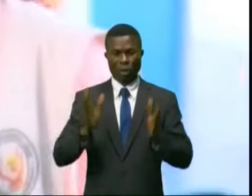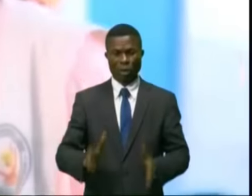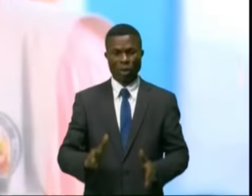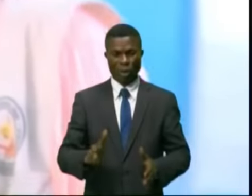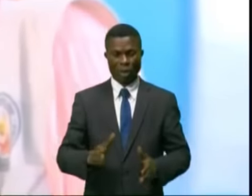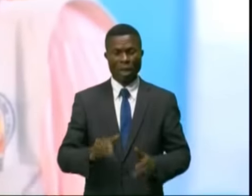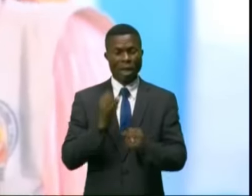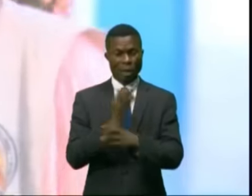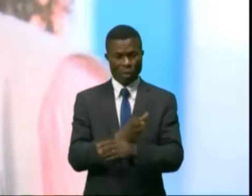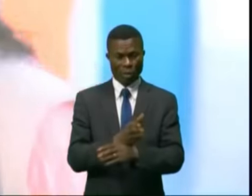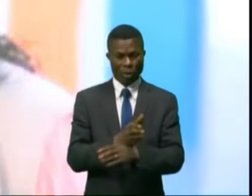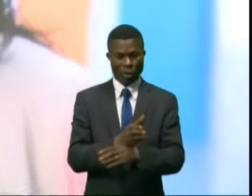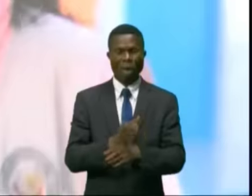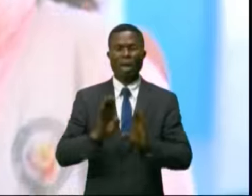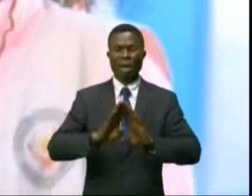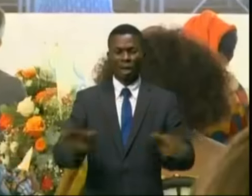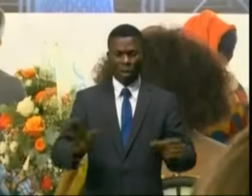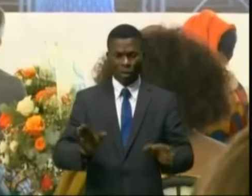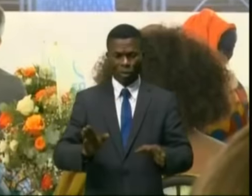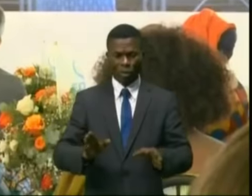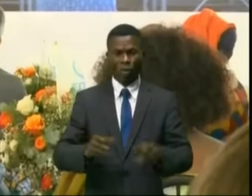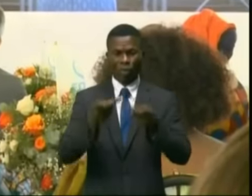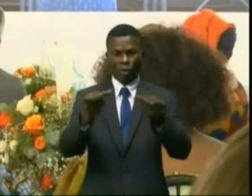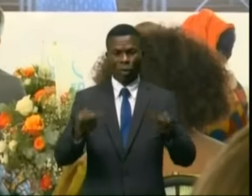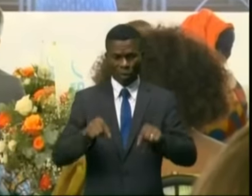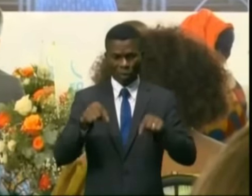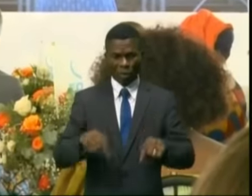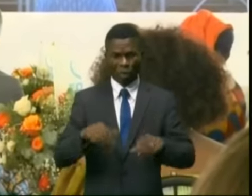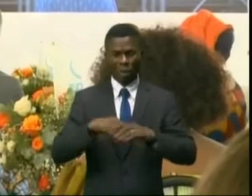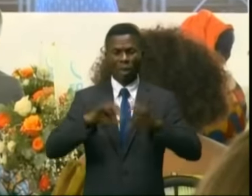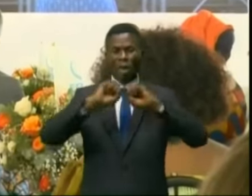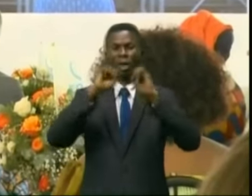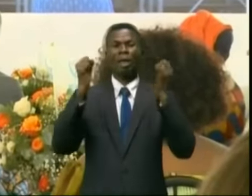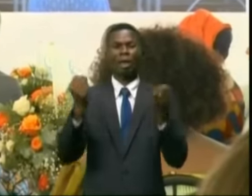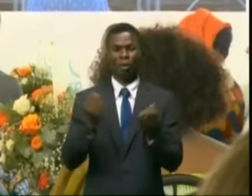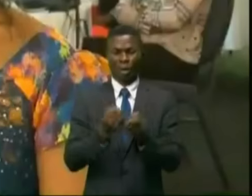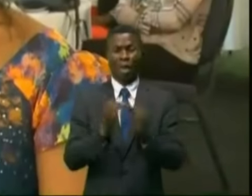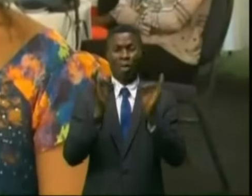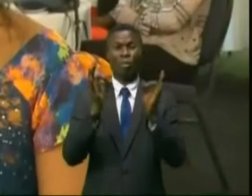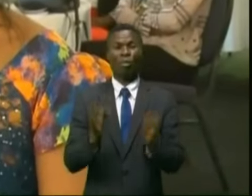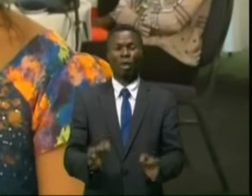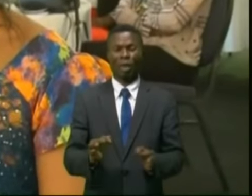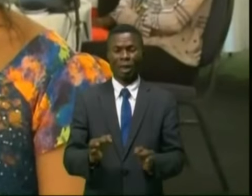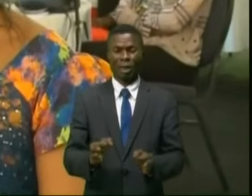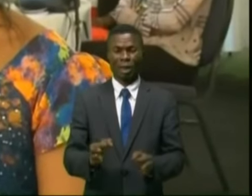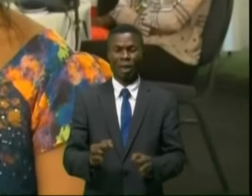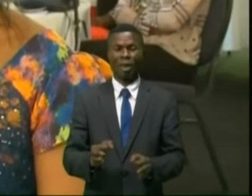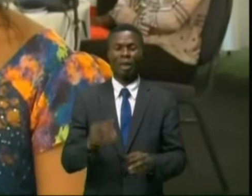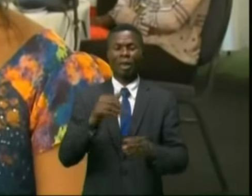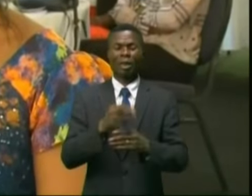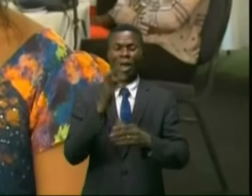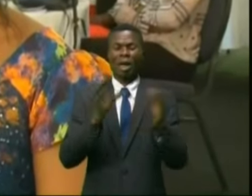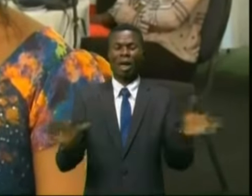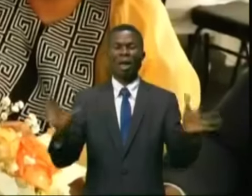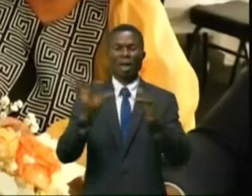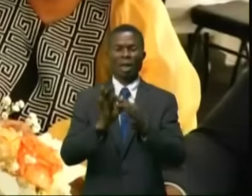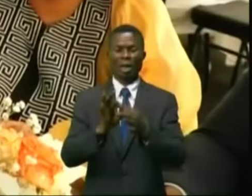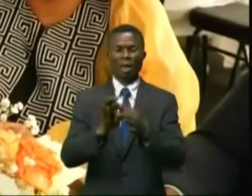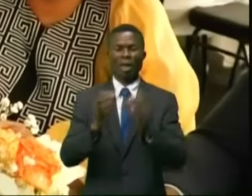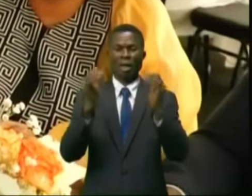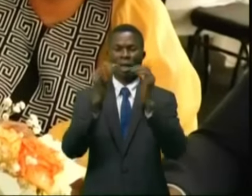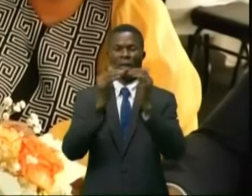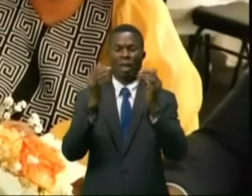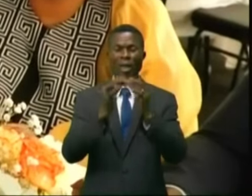disent prêtes et méritantes de leur position aujourd'hui dans la société, mais cela dans l'inclusion et l'équité